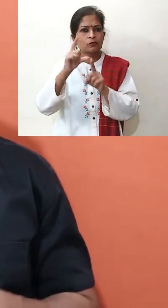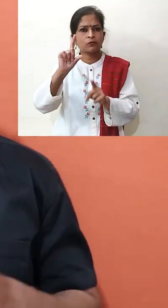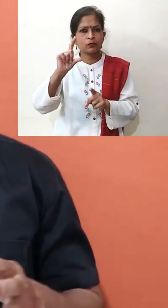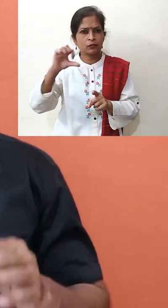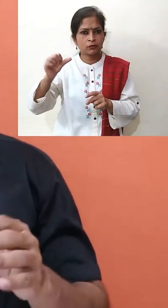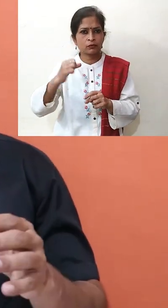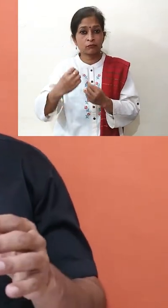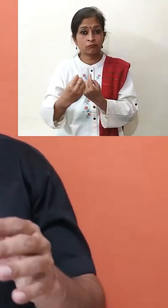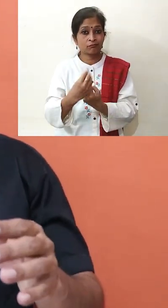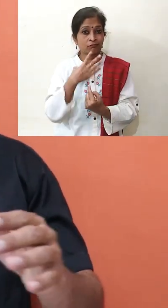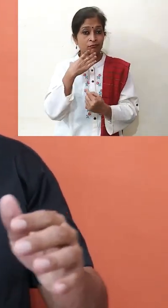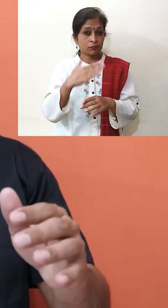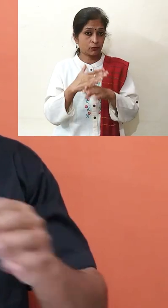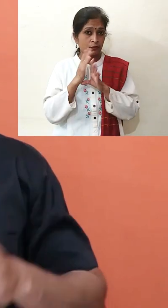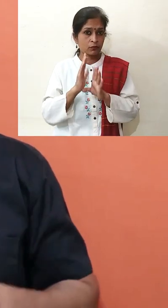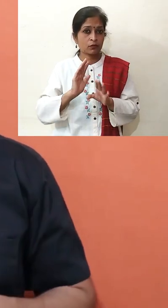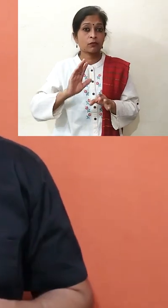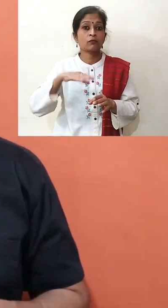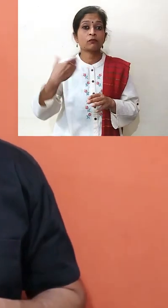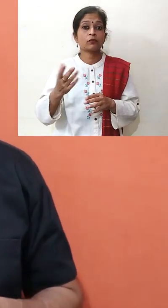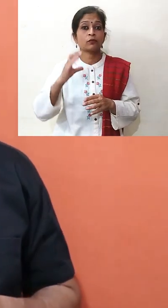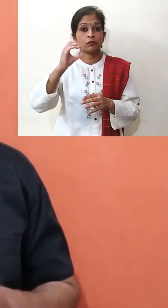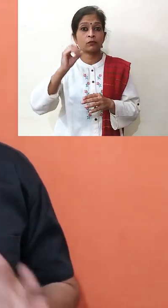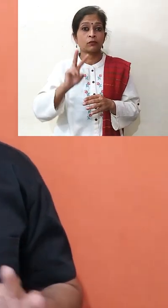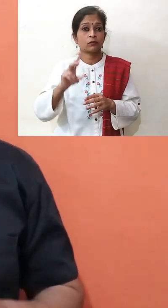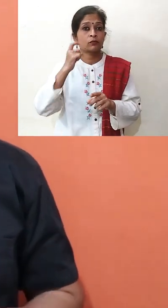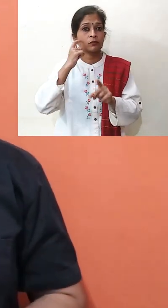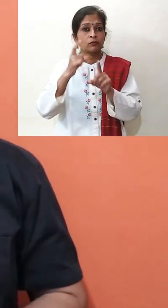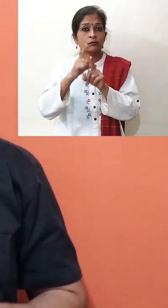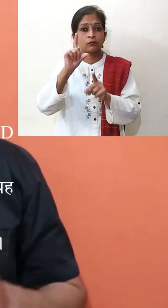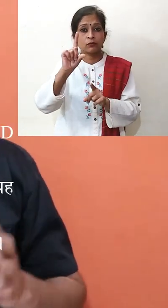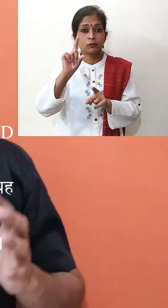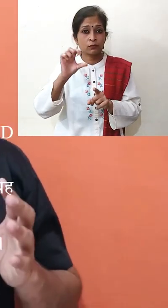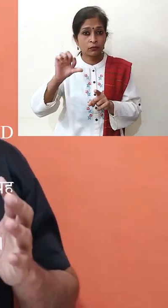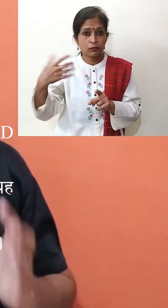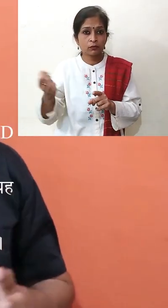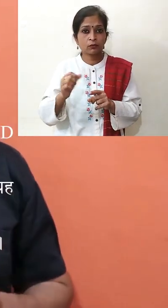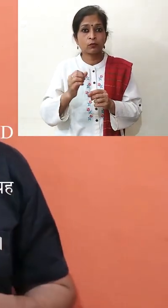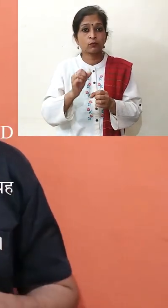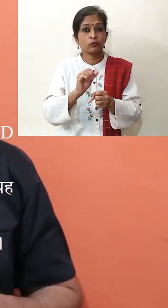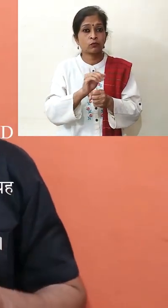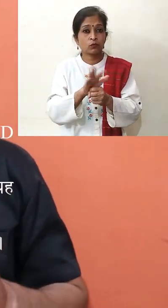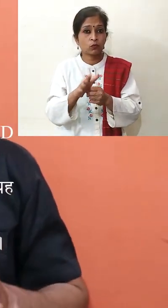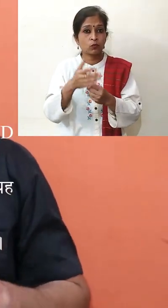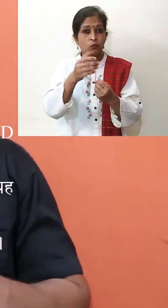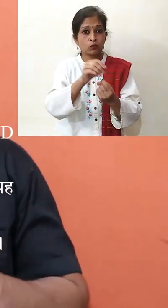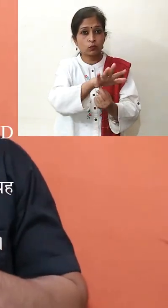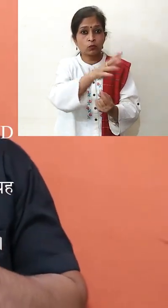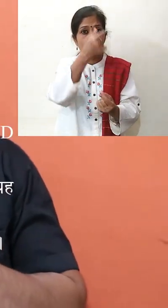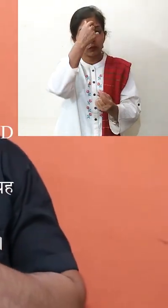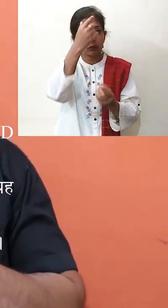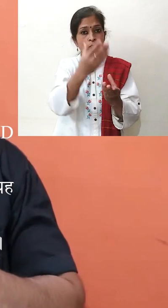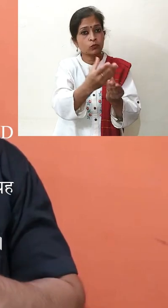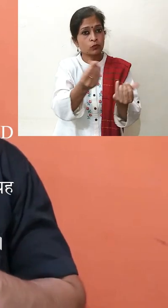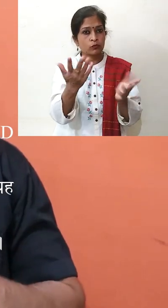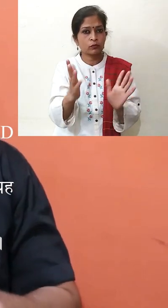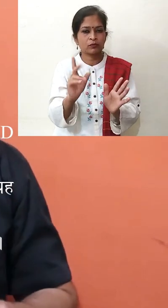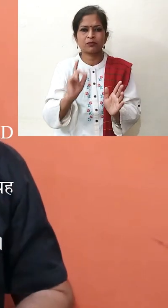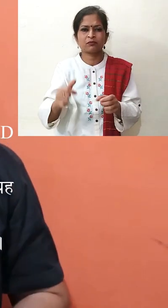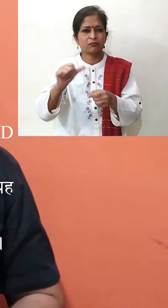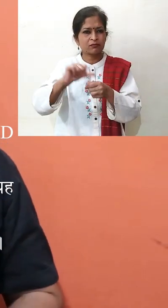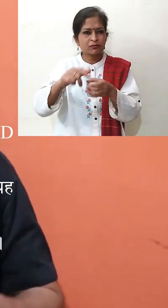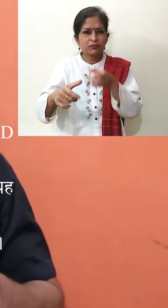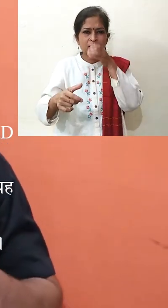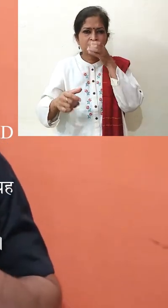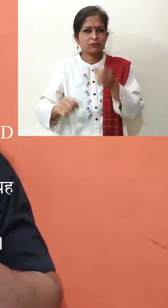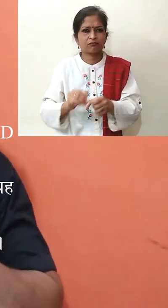है या इस COVID-19 का इलाज किया जा सकता है ऐसा नहीं है शराब के सेवन से COVID-19 के संक्रमन से नहीं